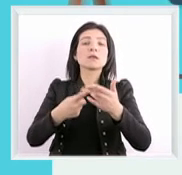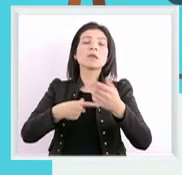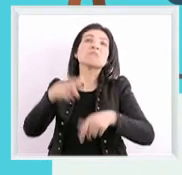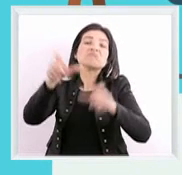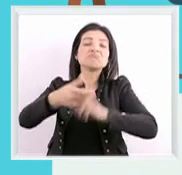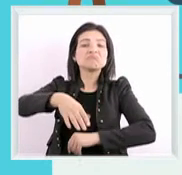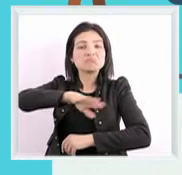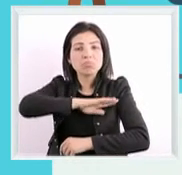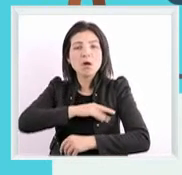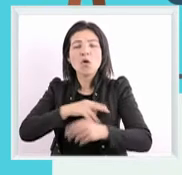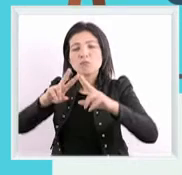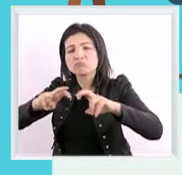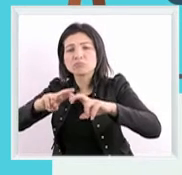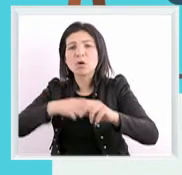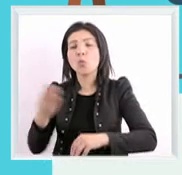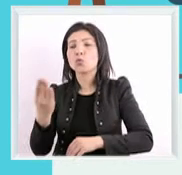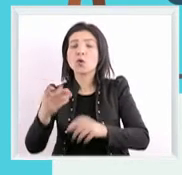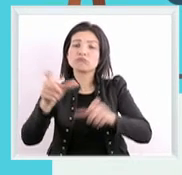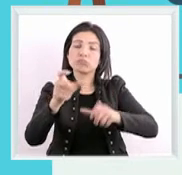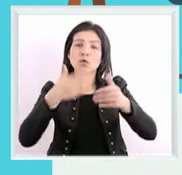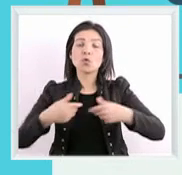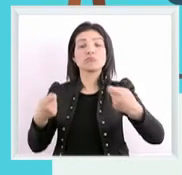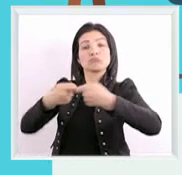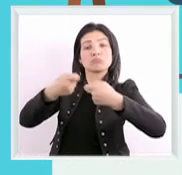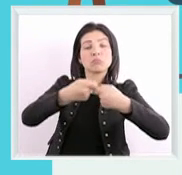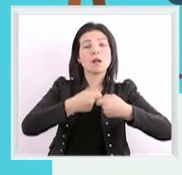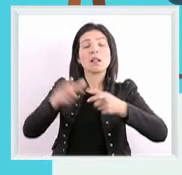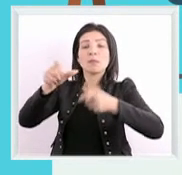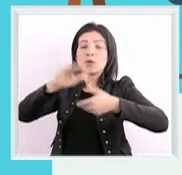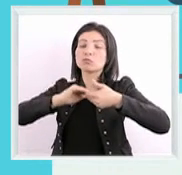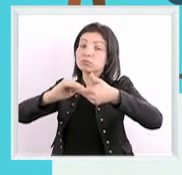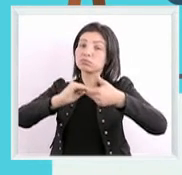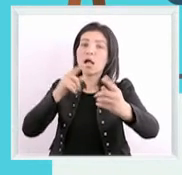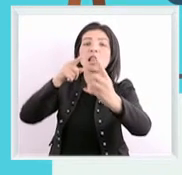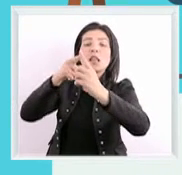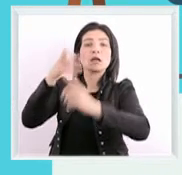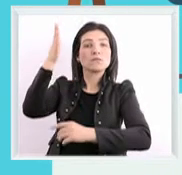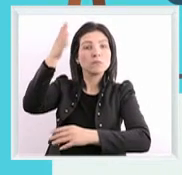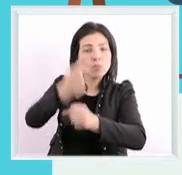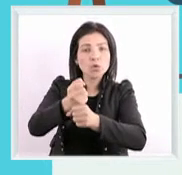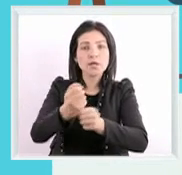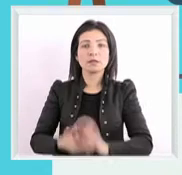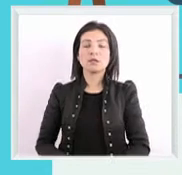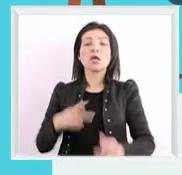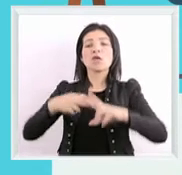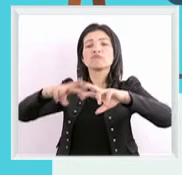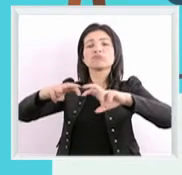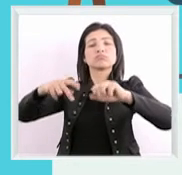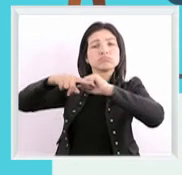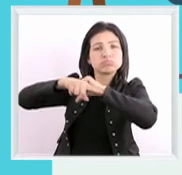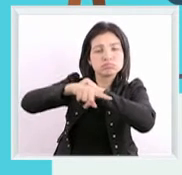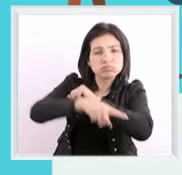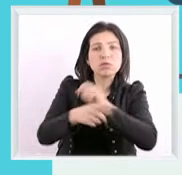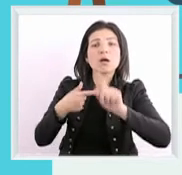للمهنيين يدرسوا كل طلب حسب الحالة ويساعدوا كل مترشح بش يحدد أهداف المهنية ويعملوا دراسة